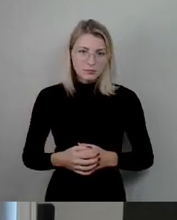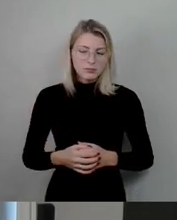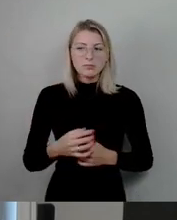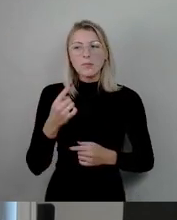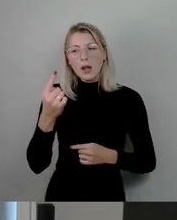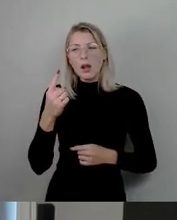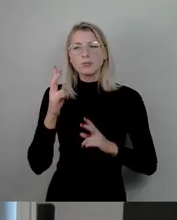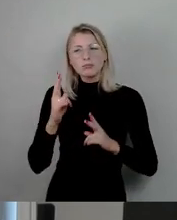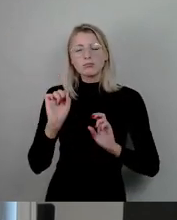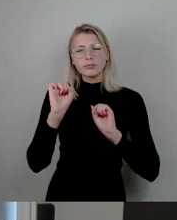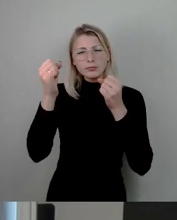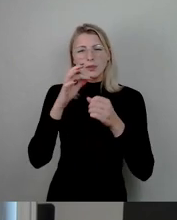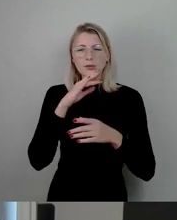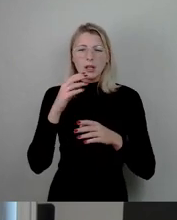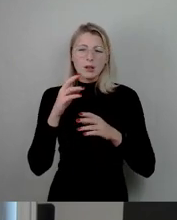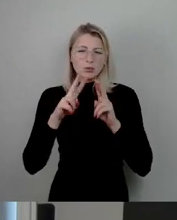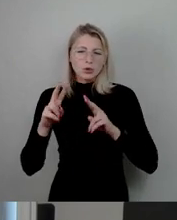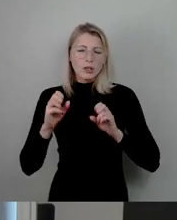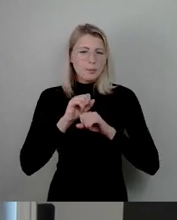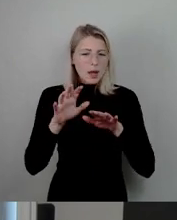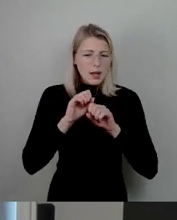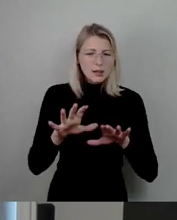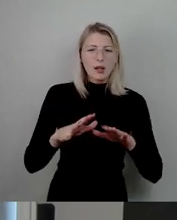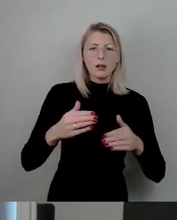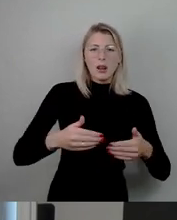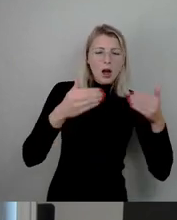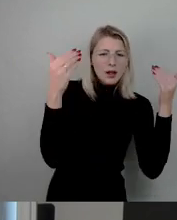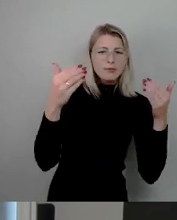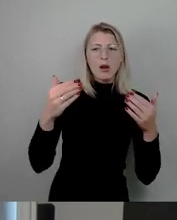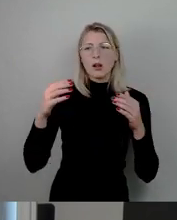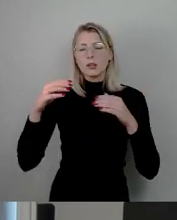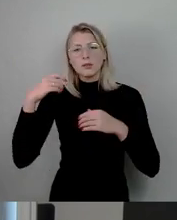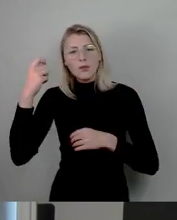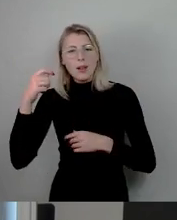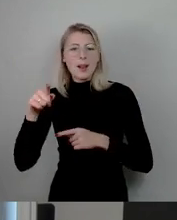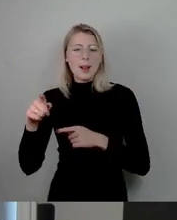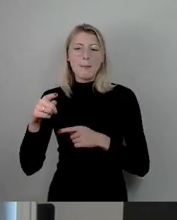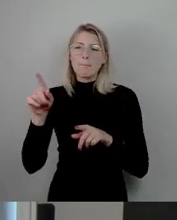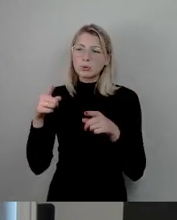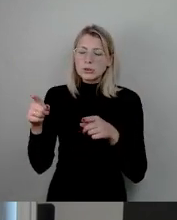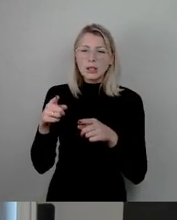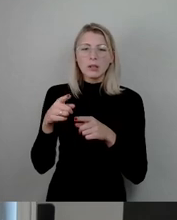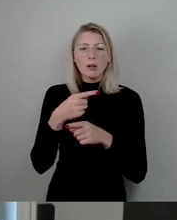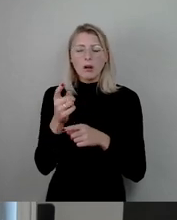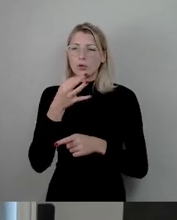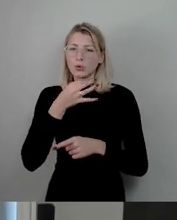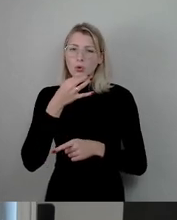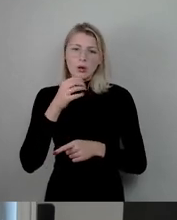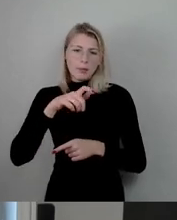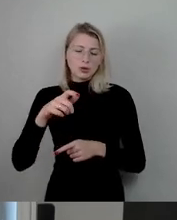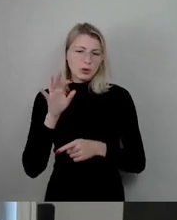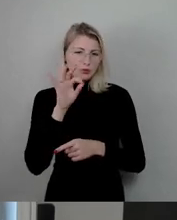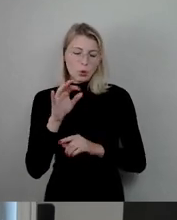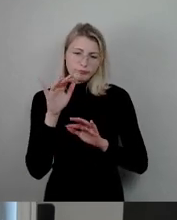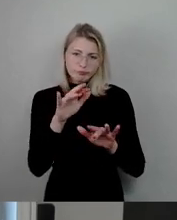verschiedenen Medien von Bühne über Leinwand und Bildschirm bis Musik spricht er junge Menschen an und setzt ein inspirierendes Zeichen in der